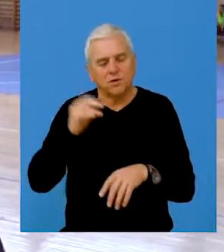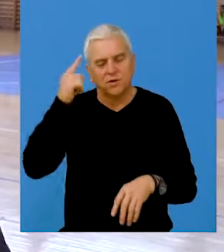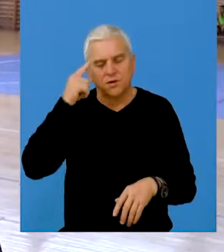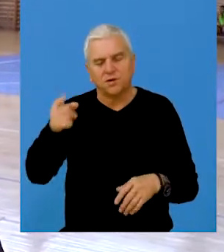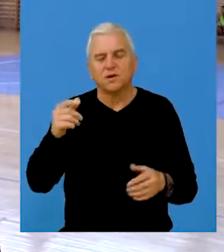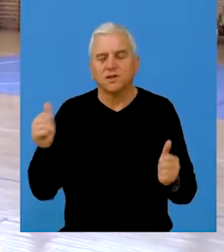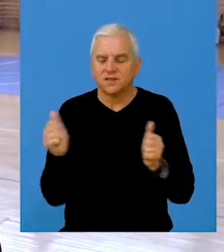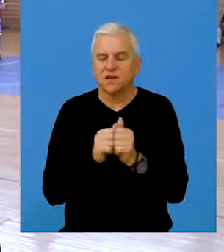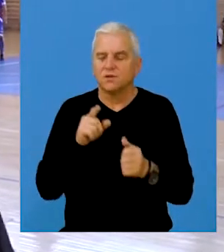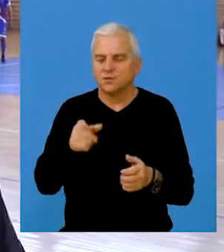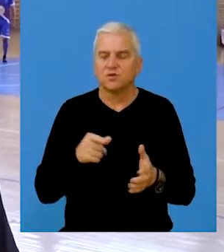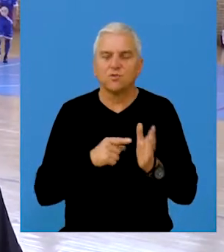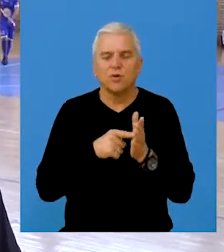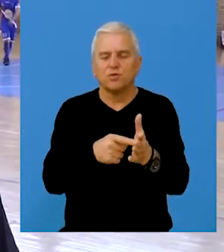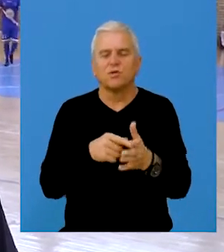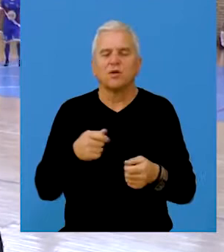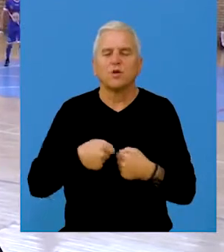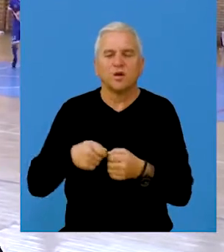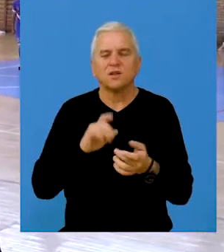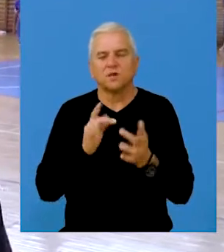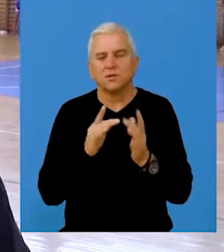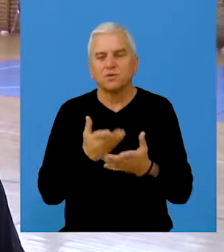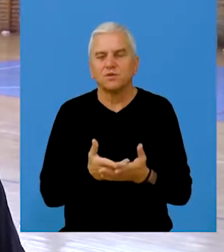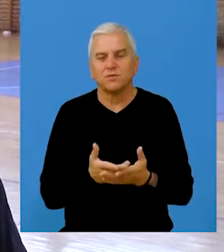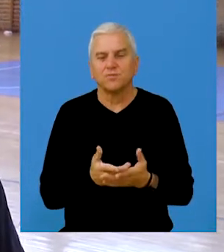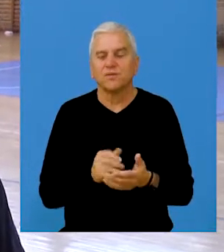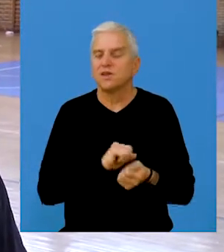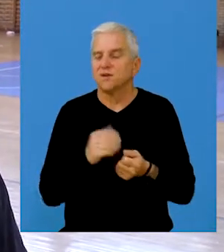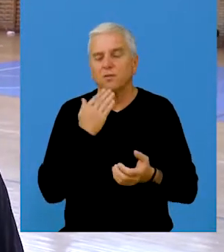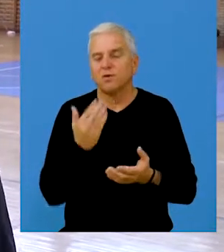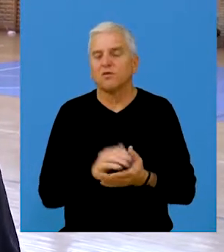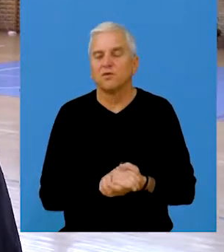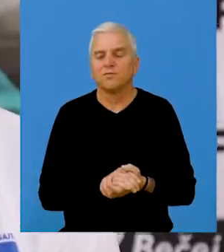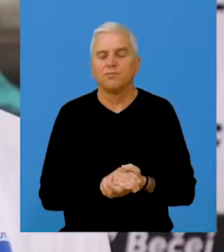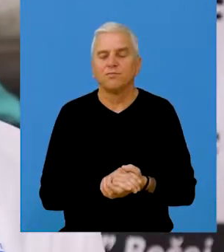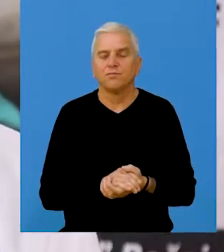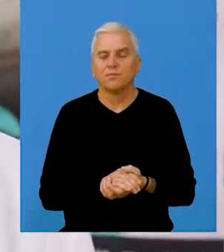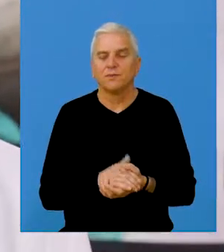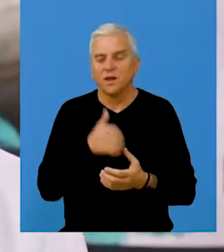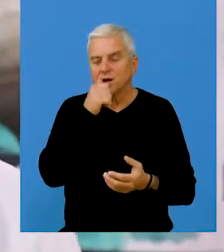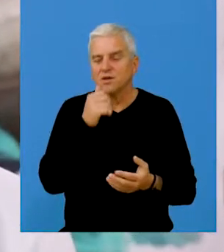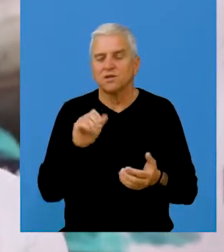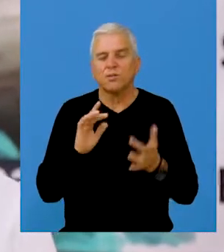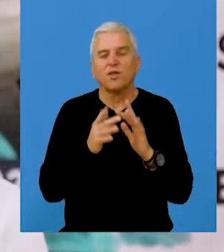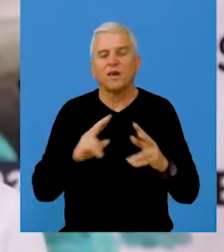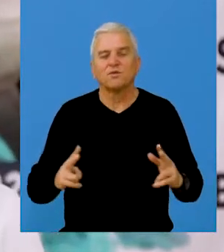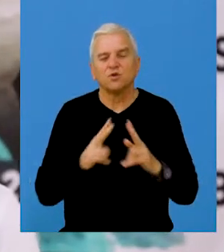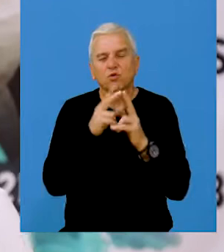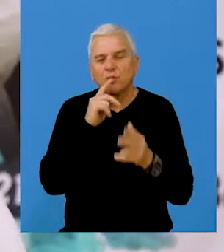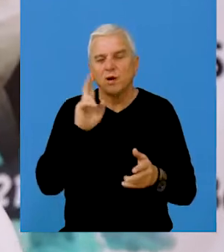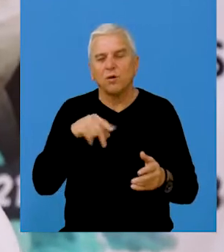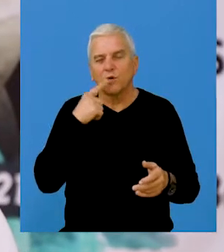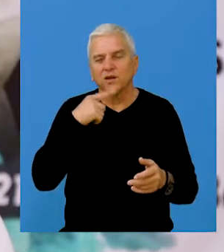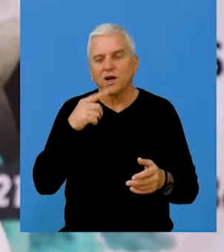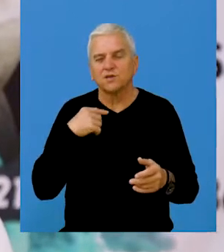idejom došao kod mene i zajednički smo organizirio ovaj turnir i sve pohvalujem. Što se tiče samog turnira, možemo